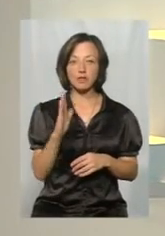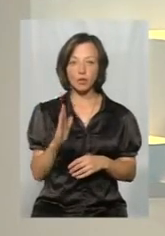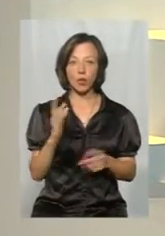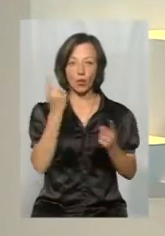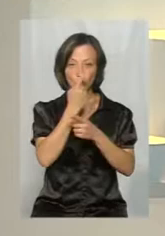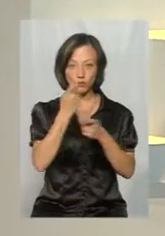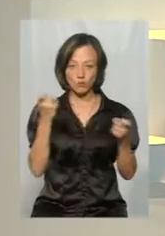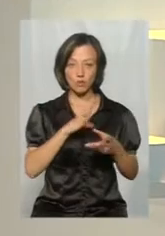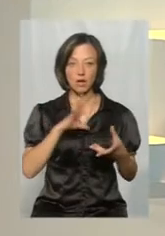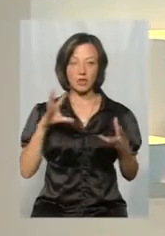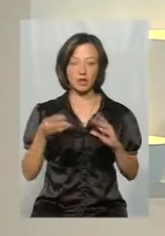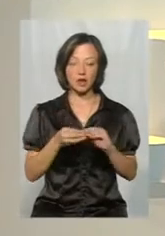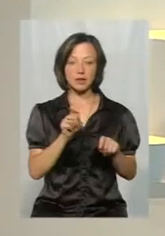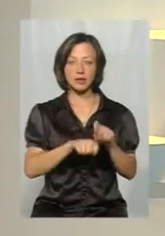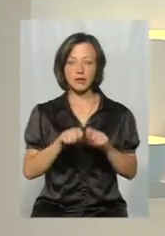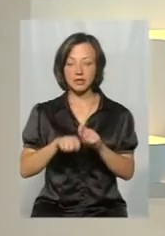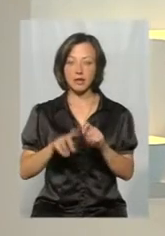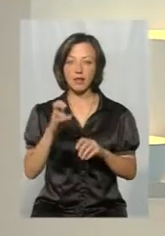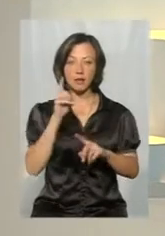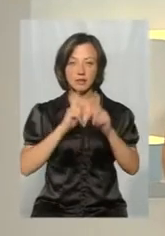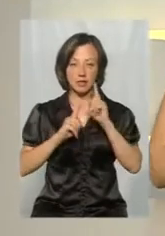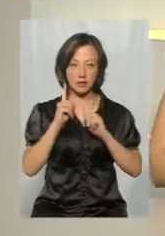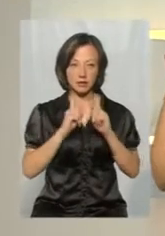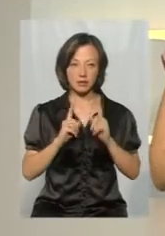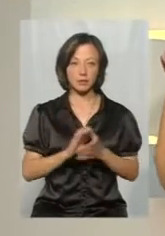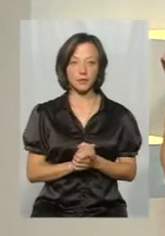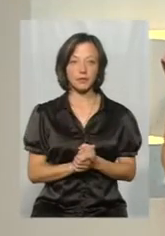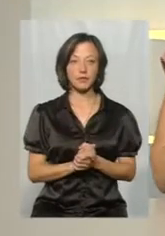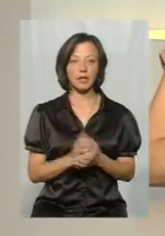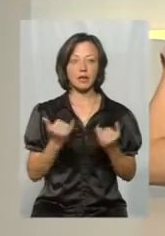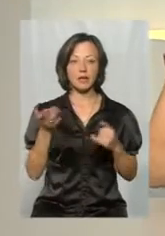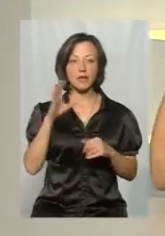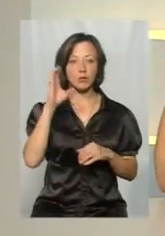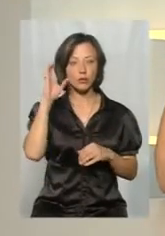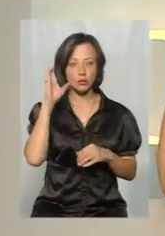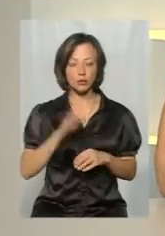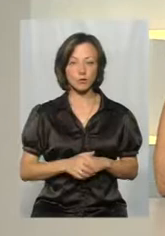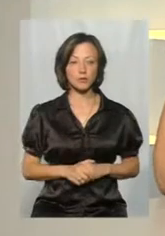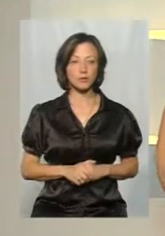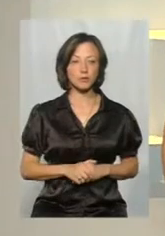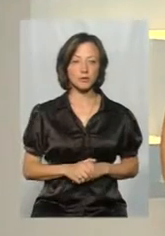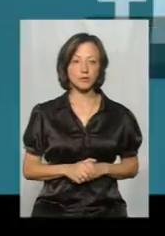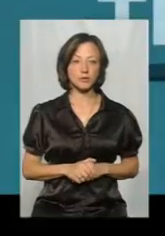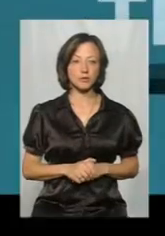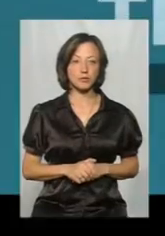озвучував результати ревізії на сесії, на засіданні сьогоднішньому. Давайте послухаємо пані Козлову.